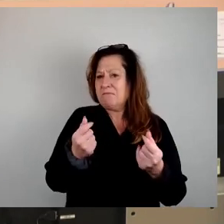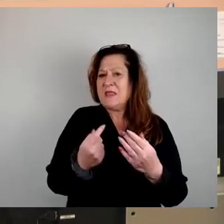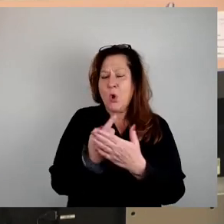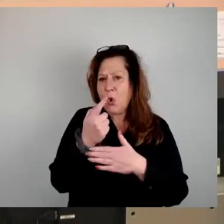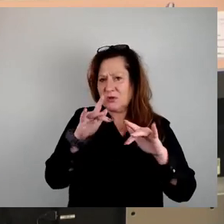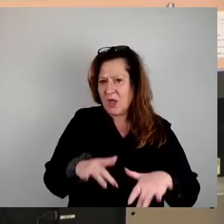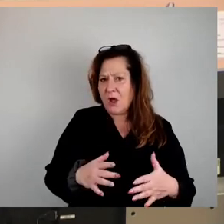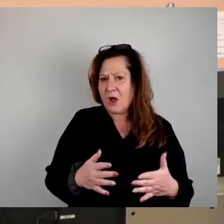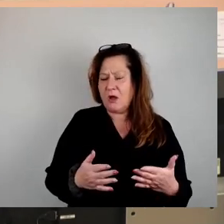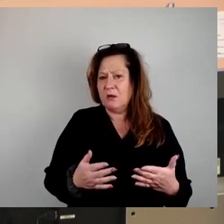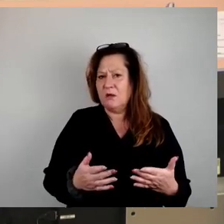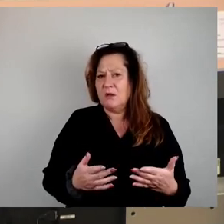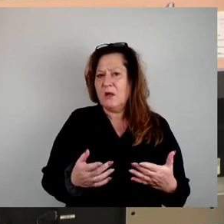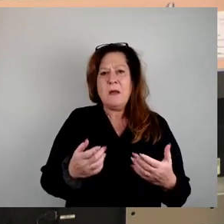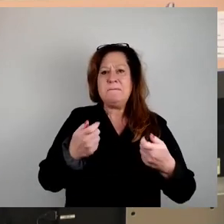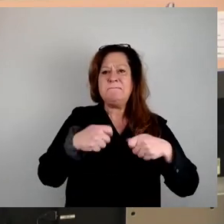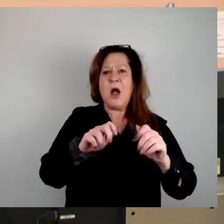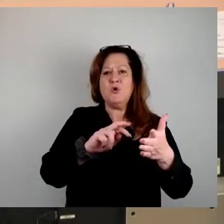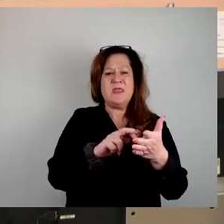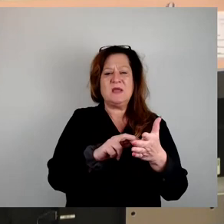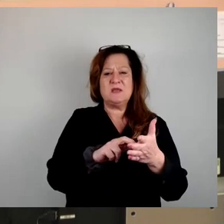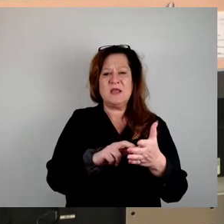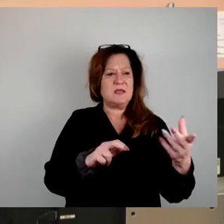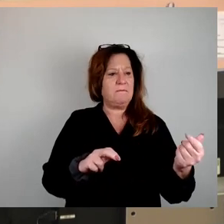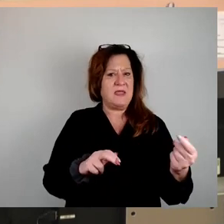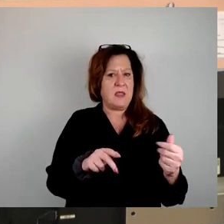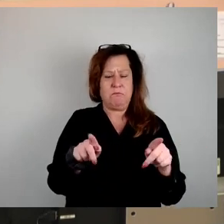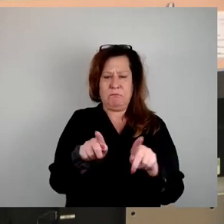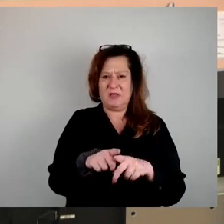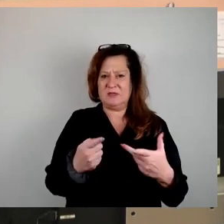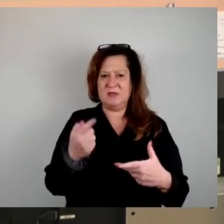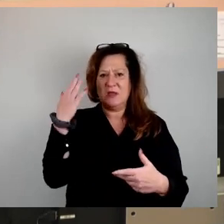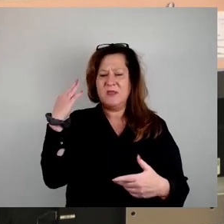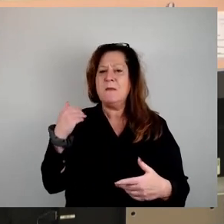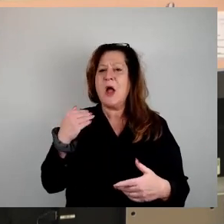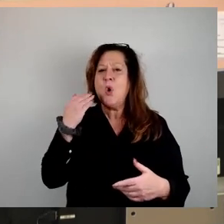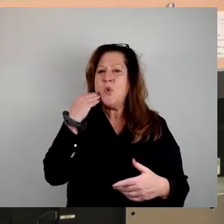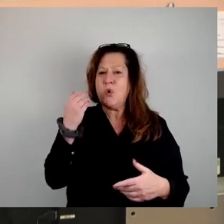natürlich überhaupt nicht, bautechnisch, weil diese Wohnungen damals ungefähr 20 Jahre alt waren,